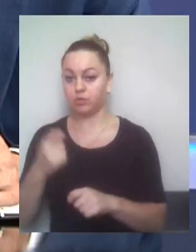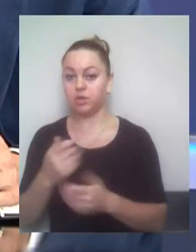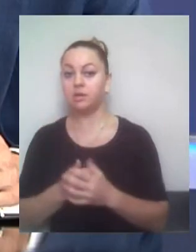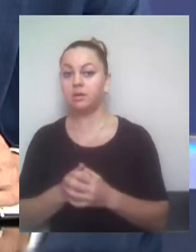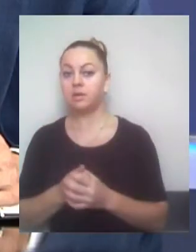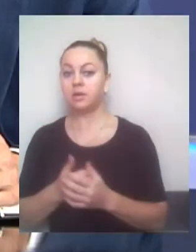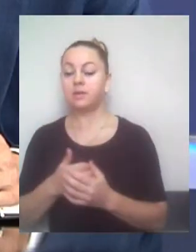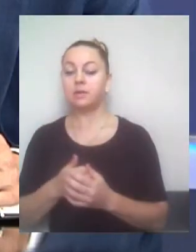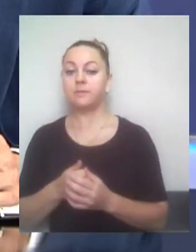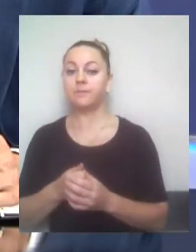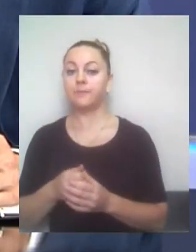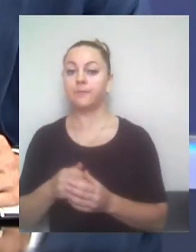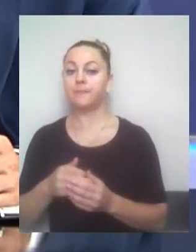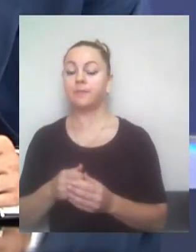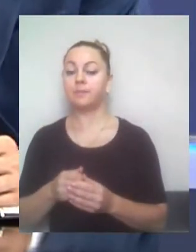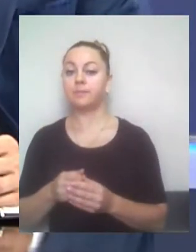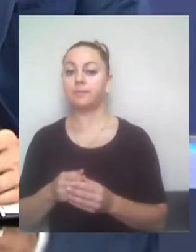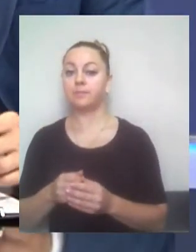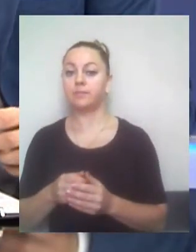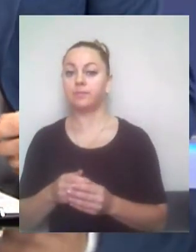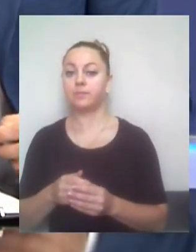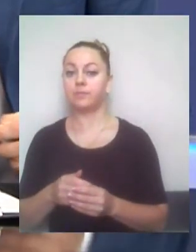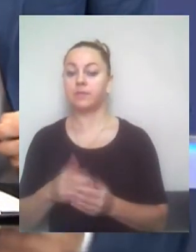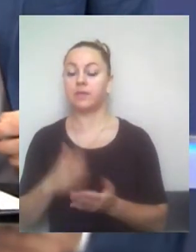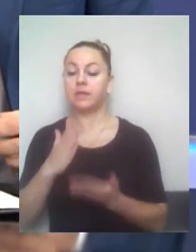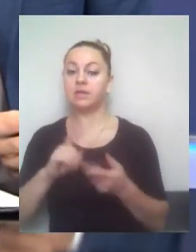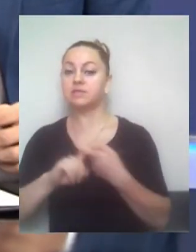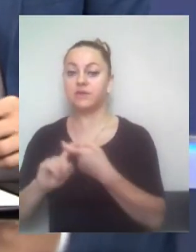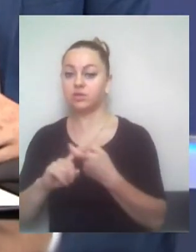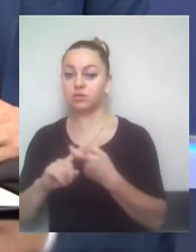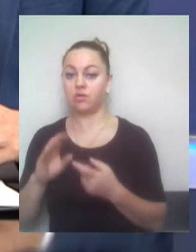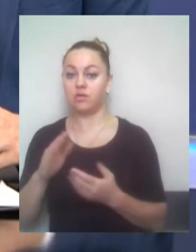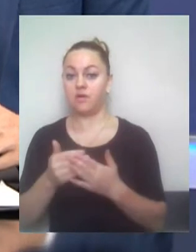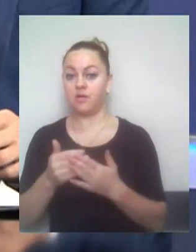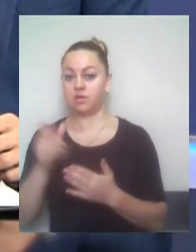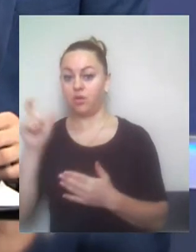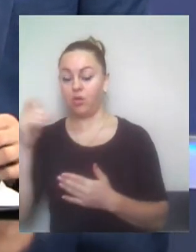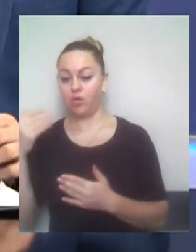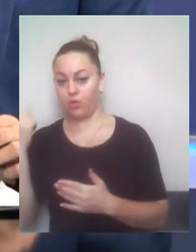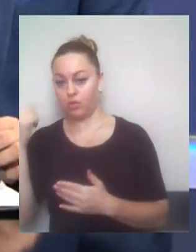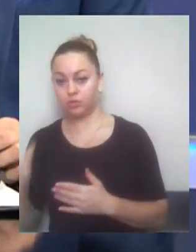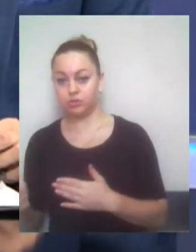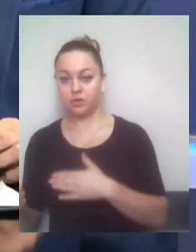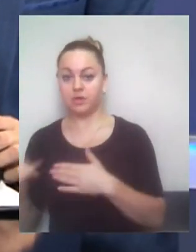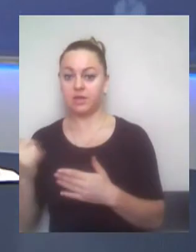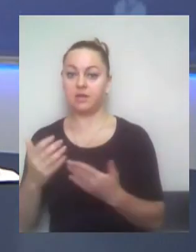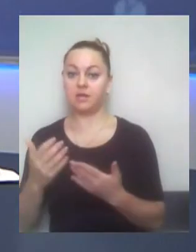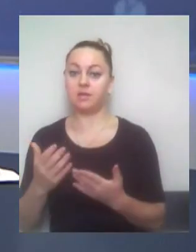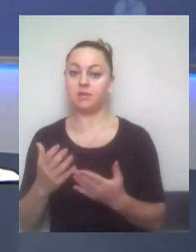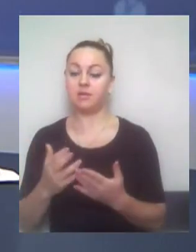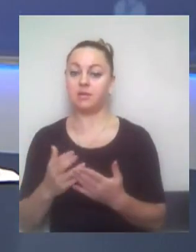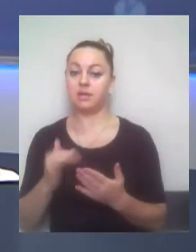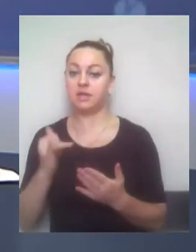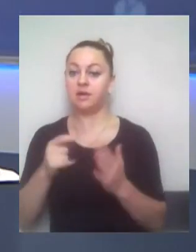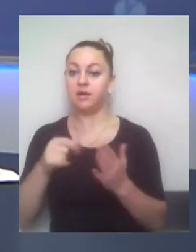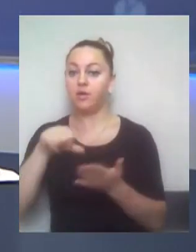між подією, яка відбувається, і наслідками, які існують. Тому наявність тріщин в цьому будинку, на думку